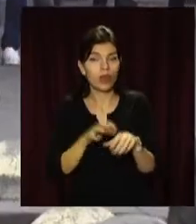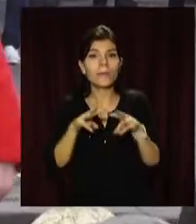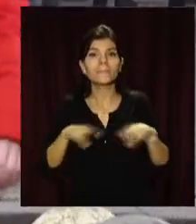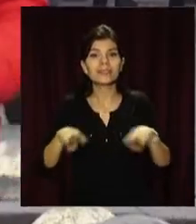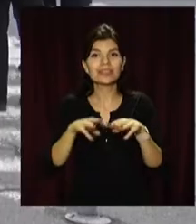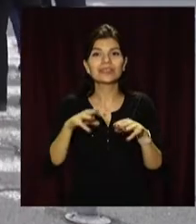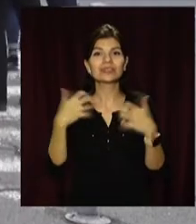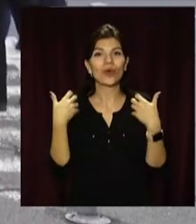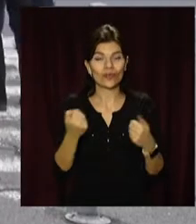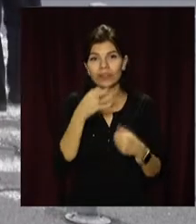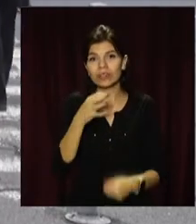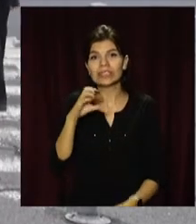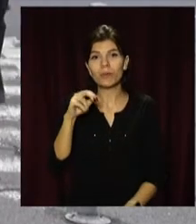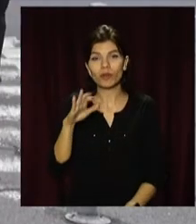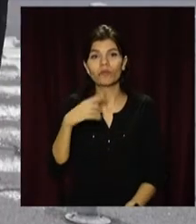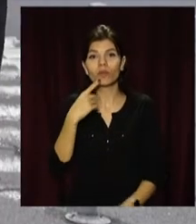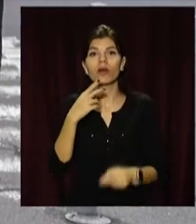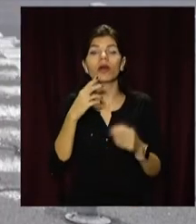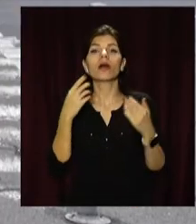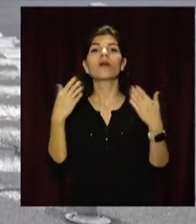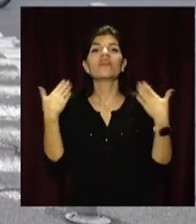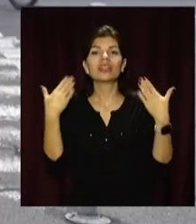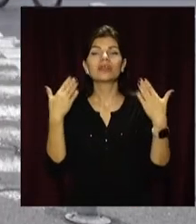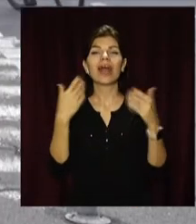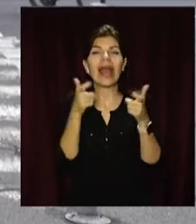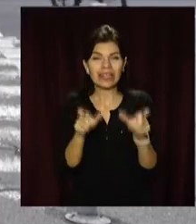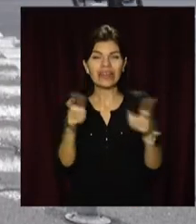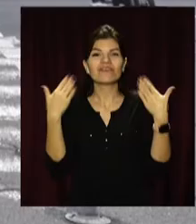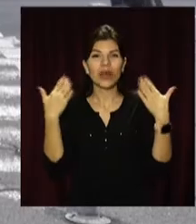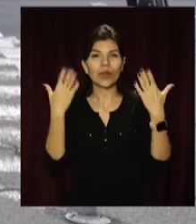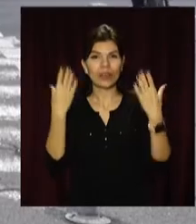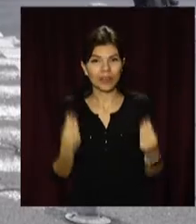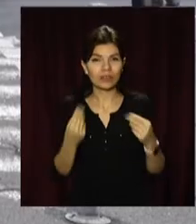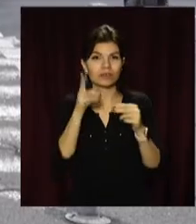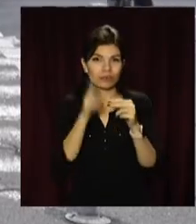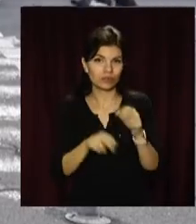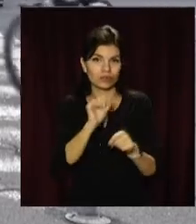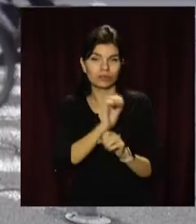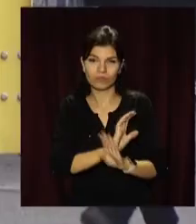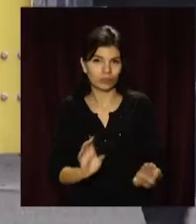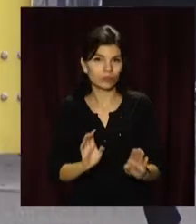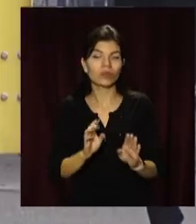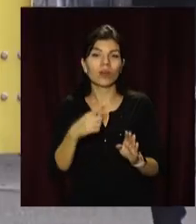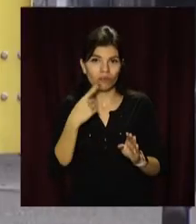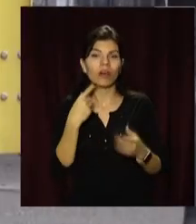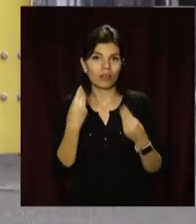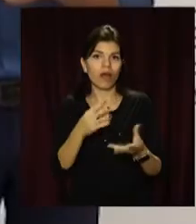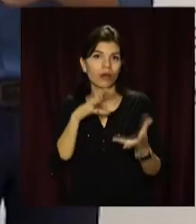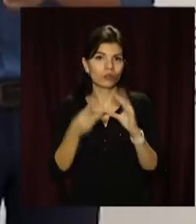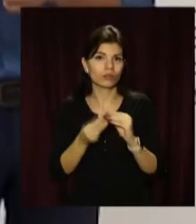міністр Максим Степанов оголосив про завершення карантину вихідного дня, який тривав три тижні. Зазначив, він дав очікуваний результат.